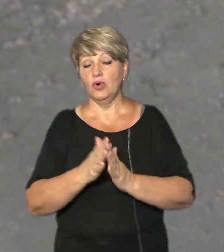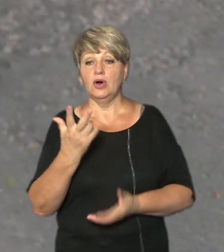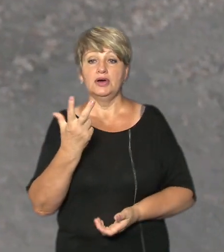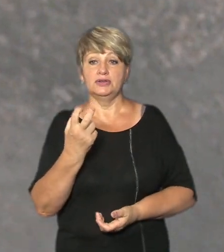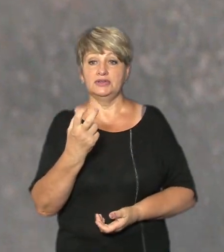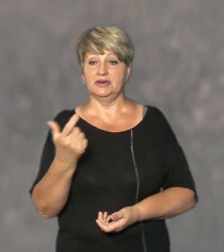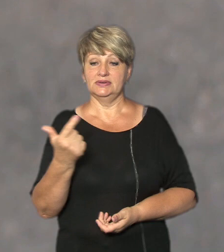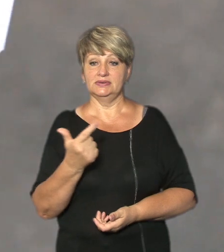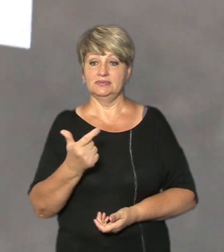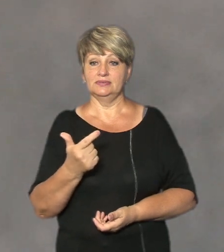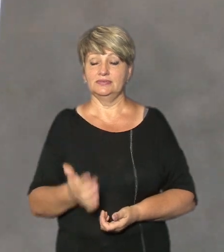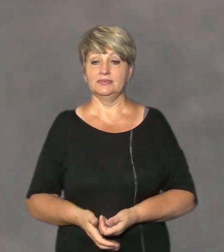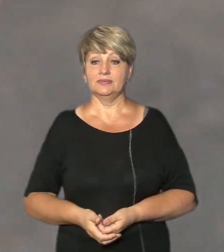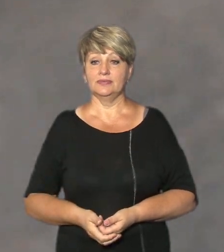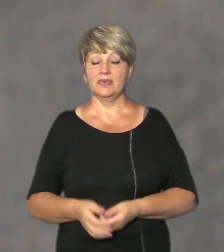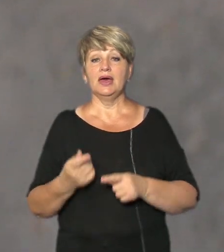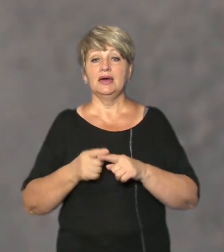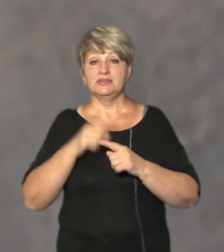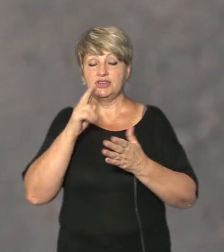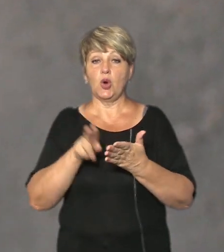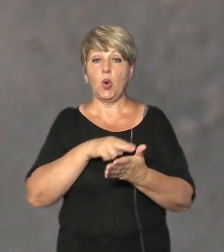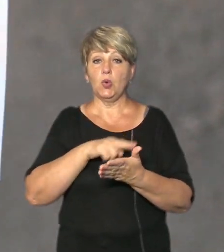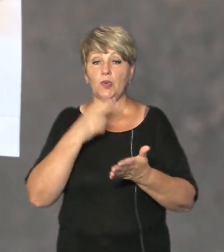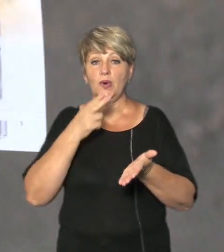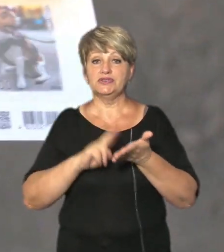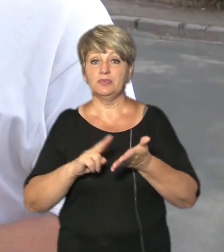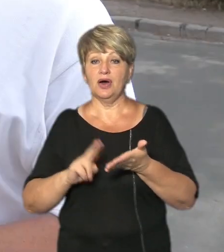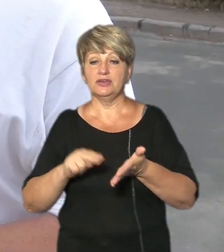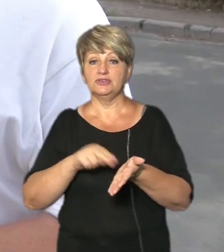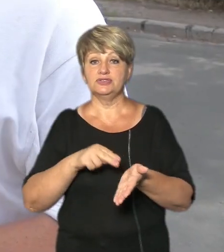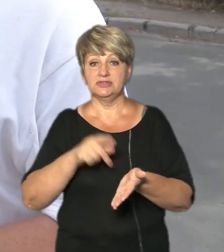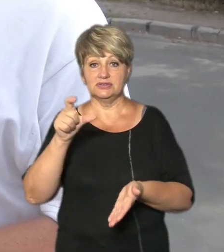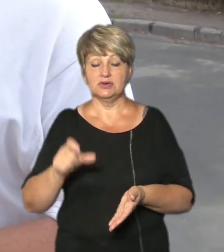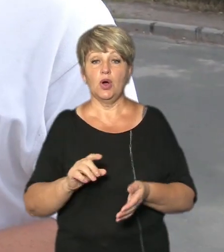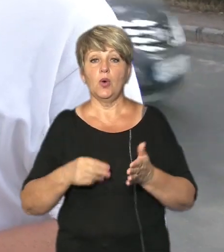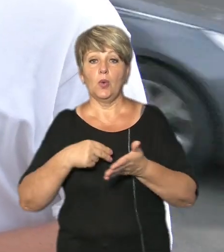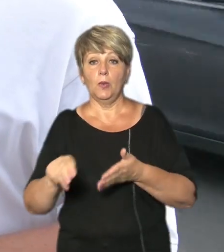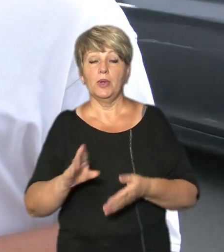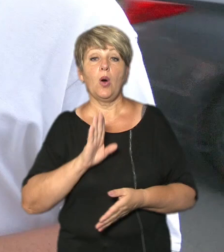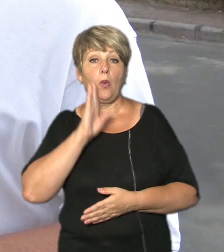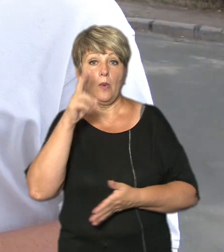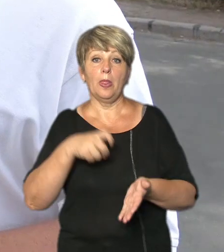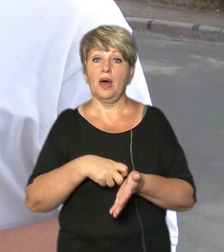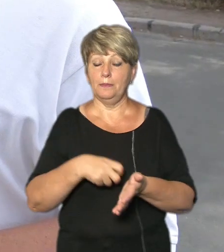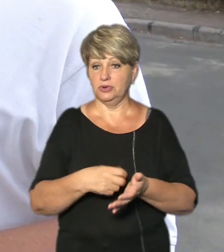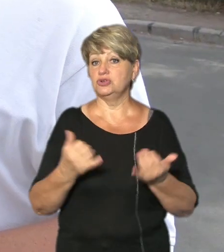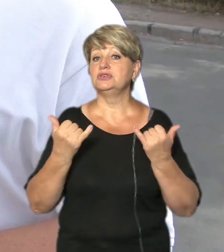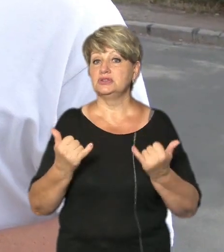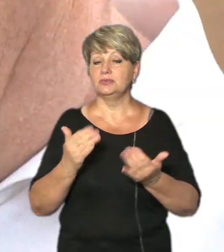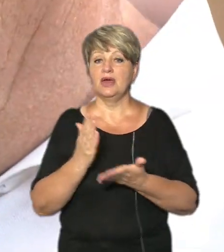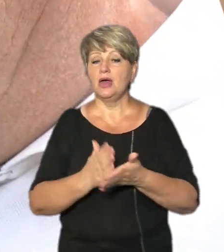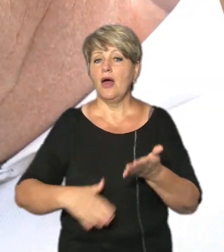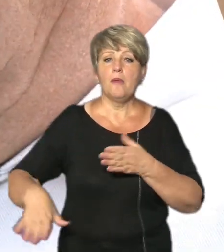Та сама дорога ця Ці конверти з марками черкасець Валерій Бур'ян придбав вранці на пошті Тепер, говорить, має весь набір